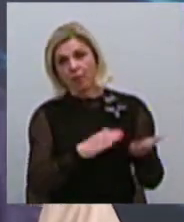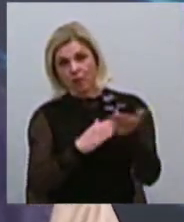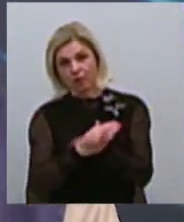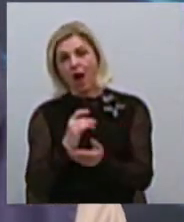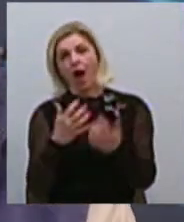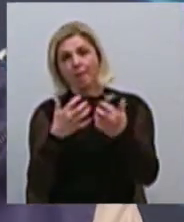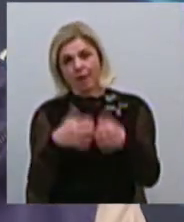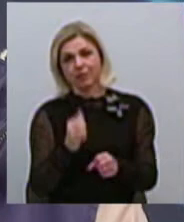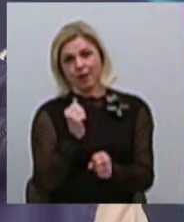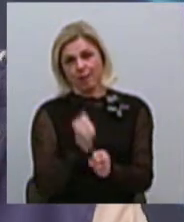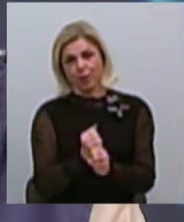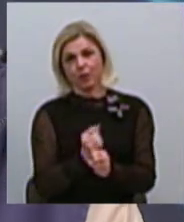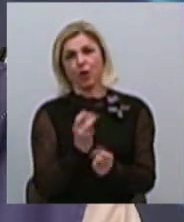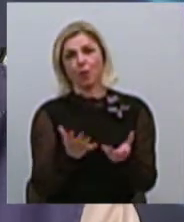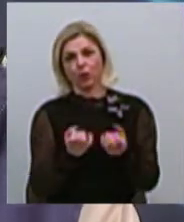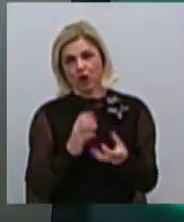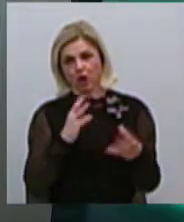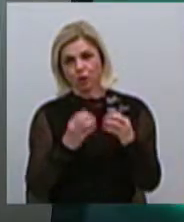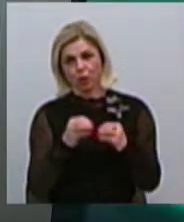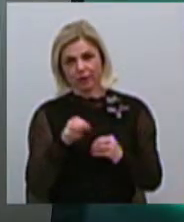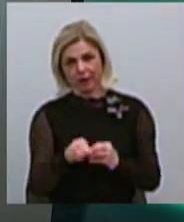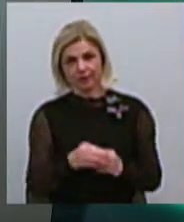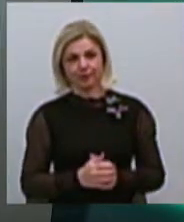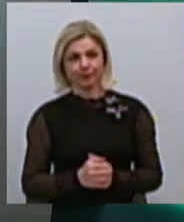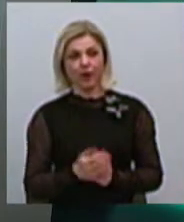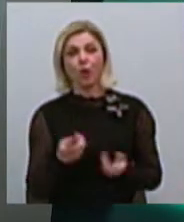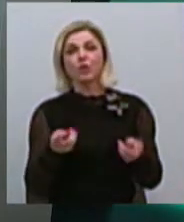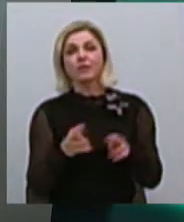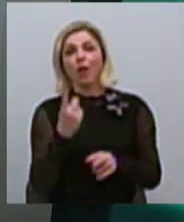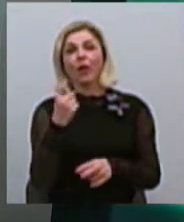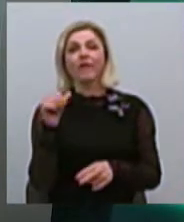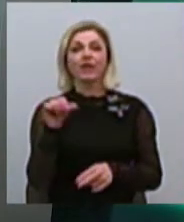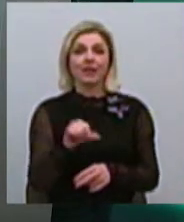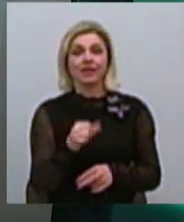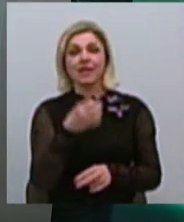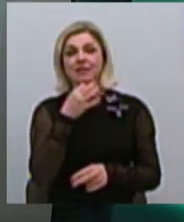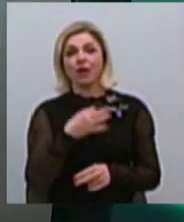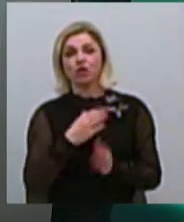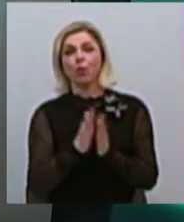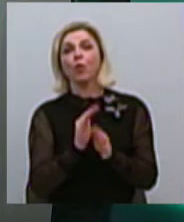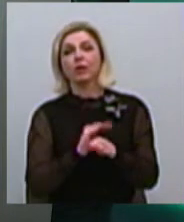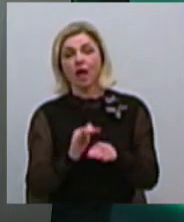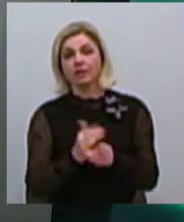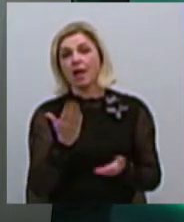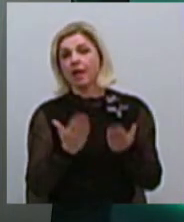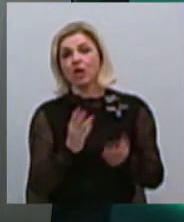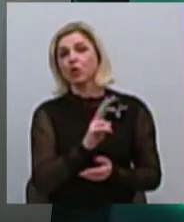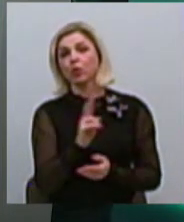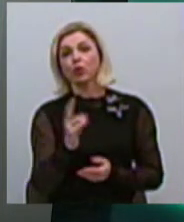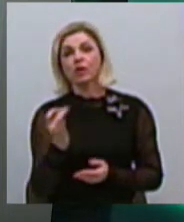заробував і він отримав результат. У нас залишається хвилина. Скажіть, будь ласка, якщо хтось з наших глядачів зацікавився